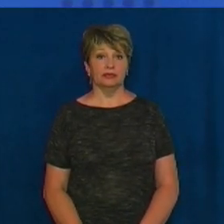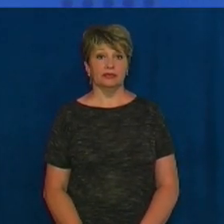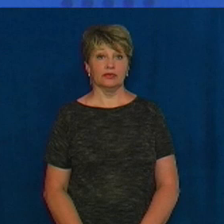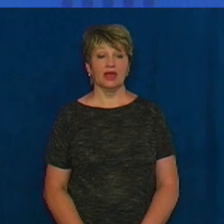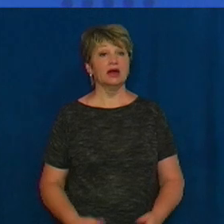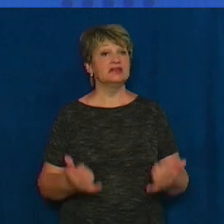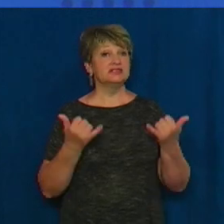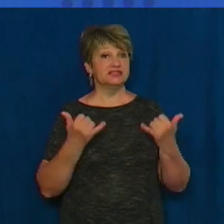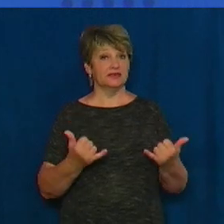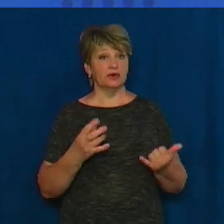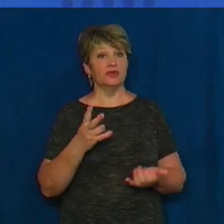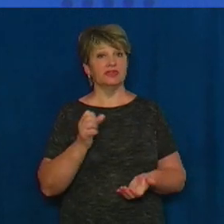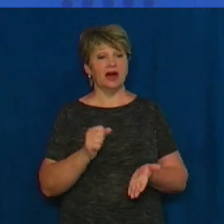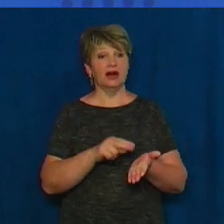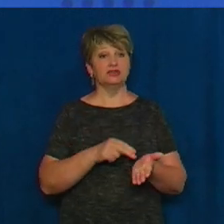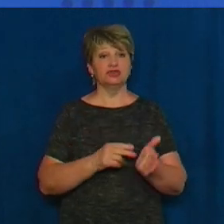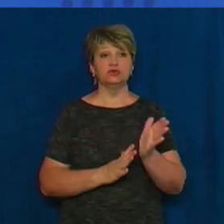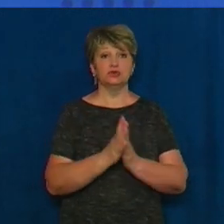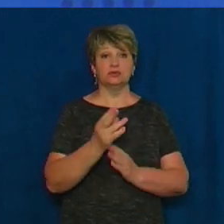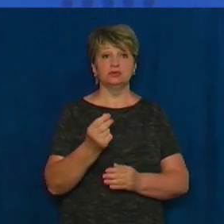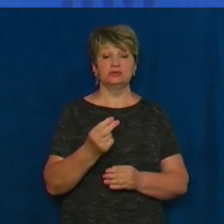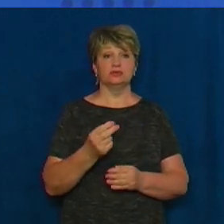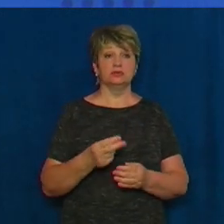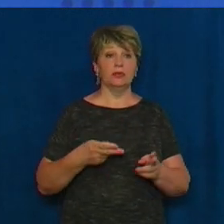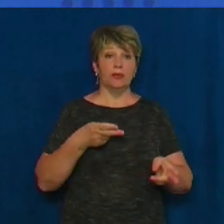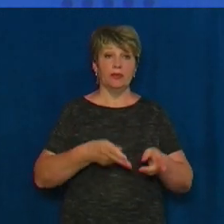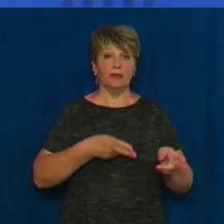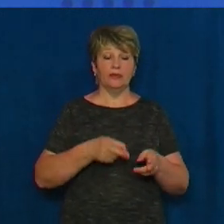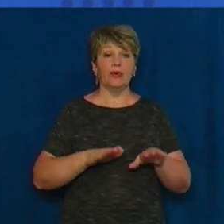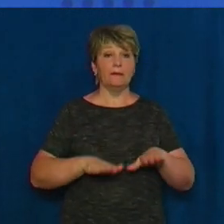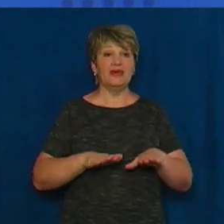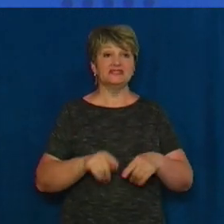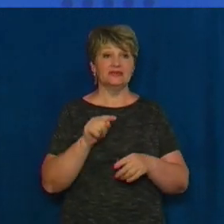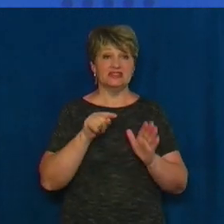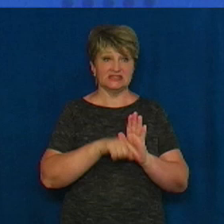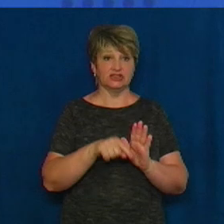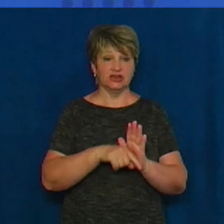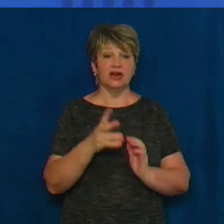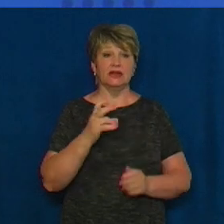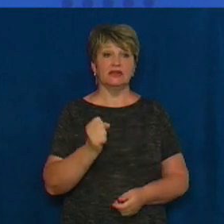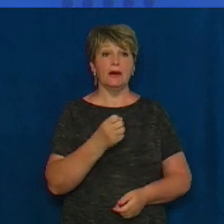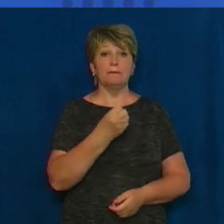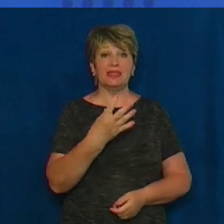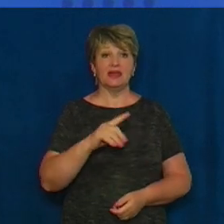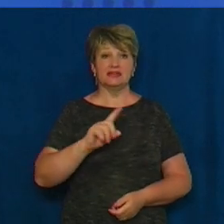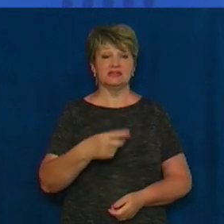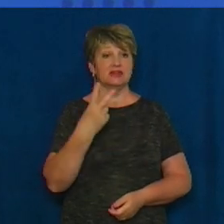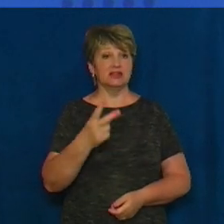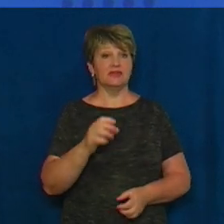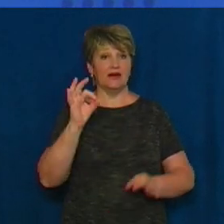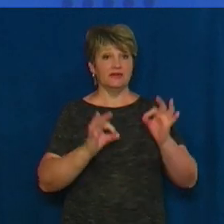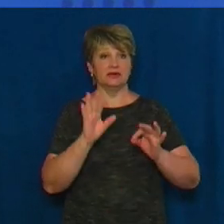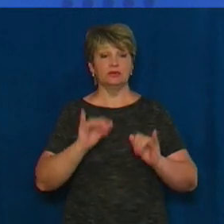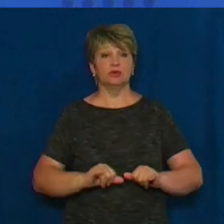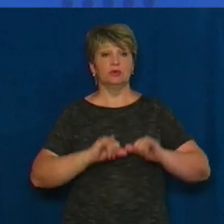Відсьогодні на Черкащині зросте вартість проїзду потягами приміського сполучення. На 15,2% будуть збільшені тарифи